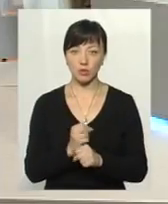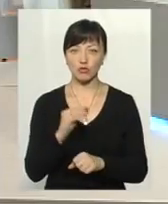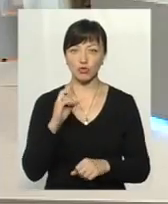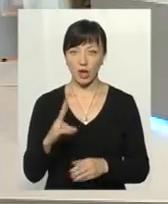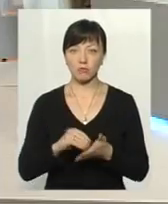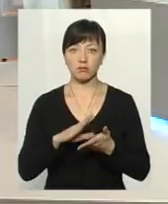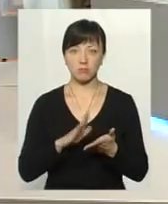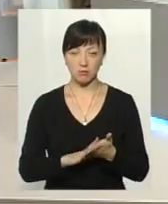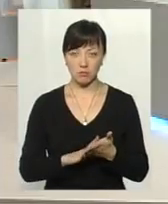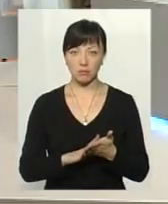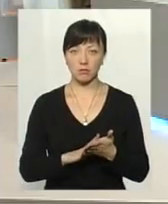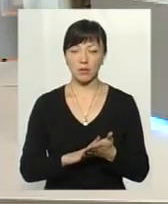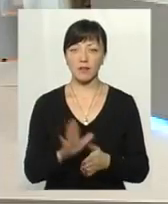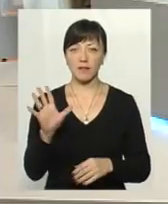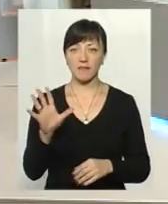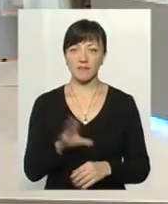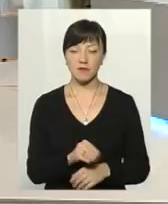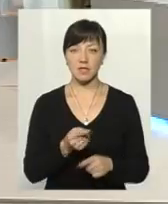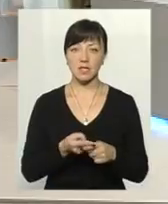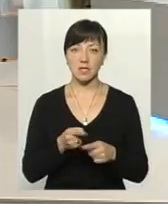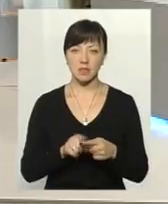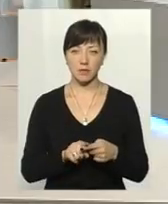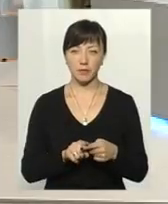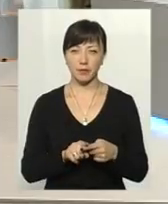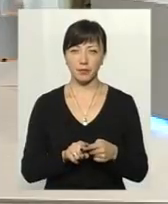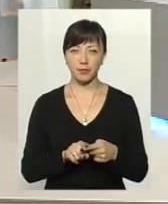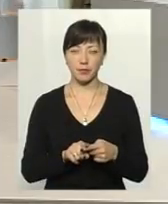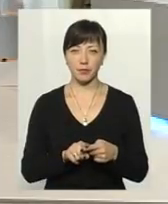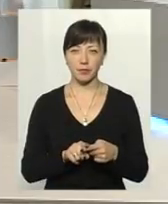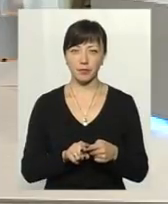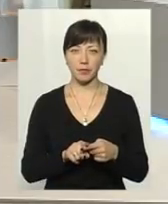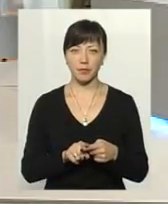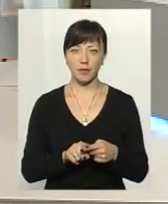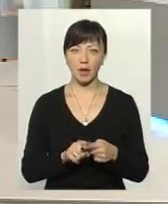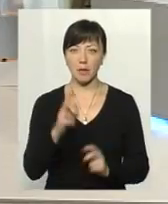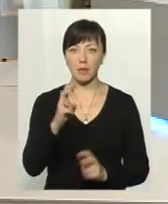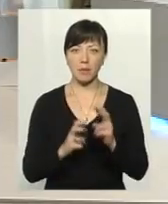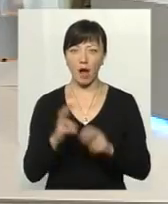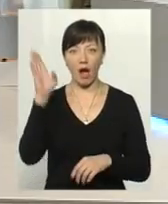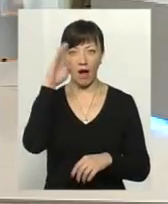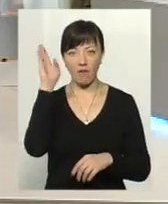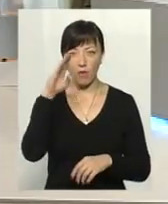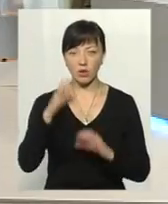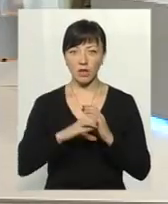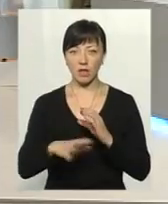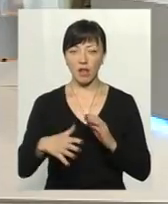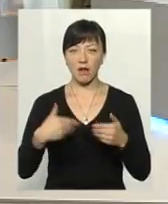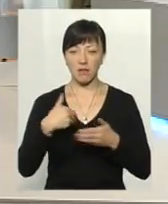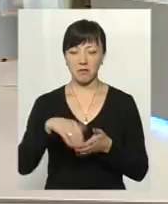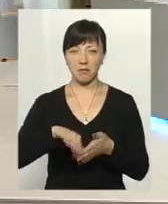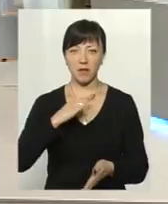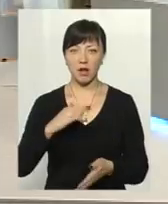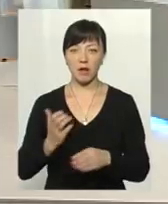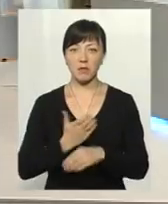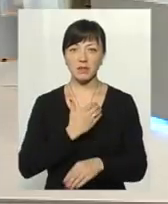зареєструював. Всі, всі ці... Ти я все прийняла, а от Водоканал відказав. Хай